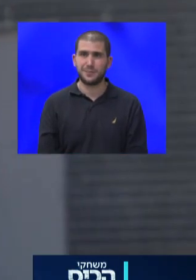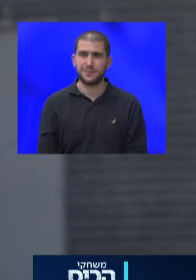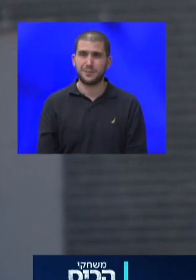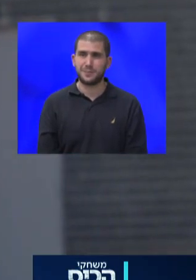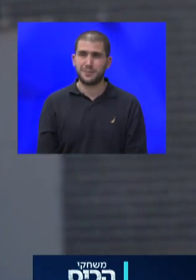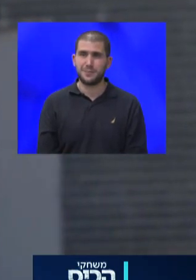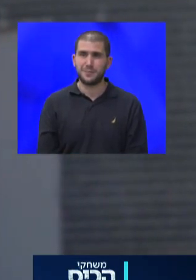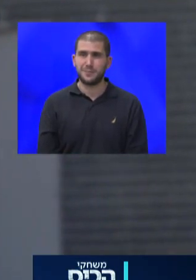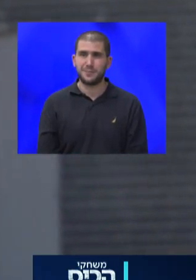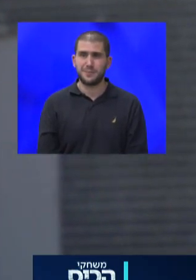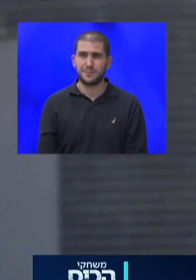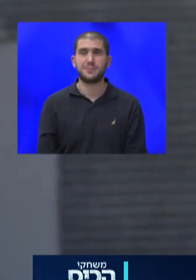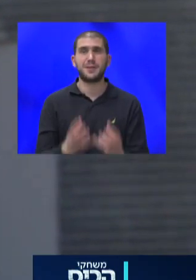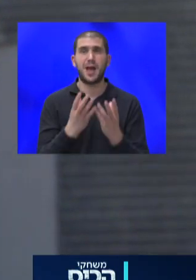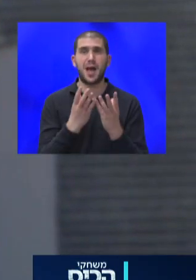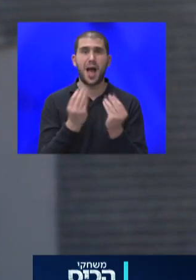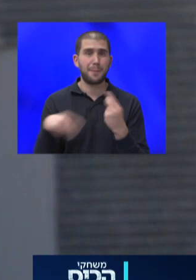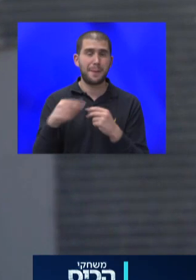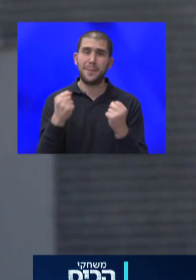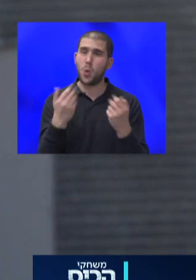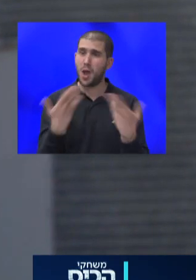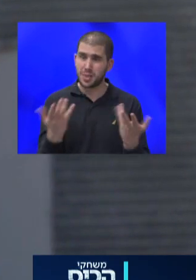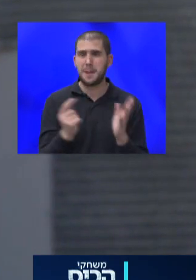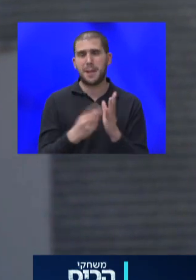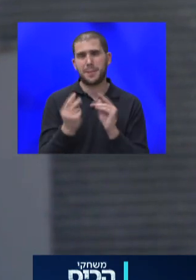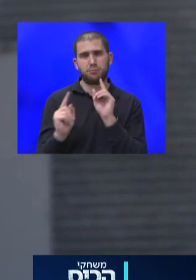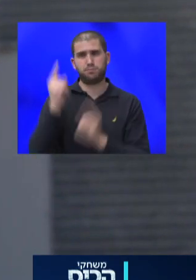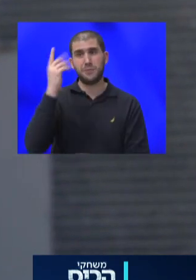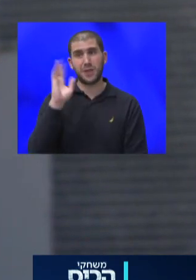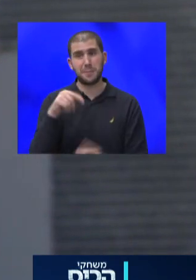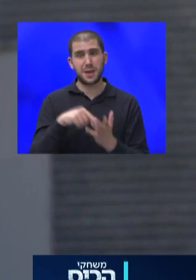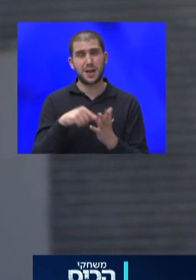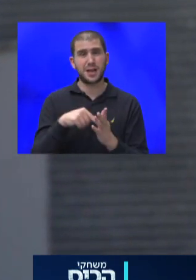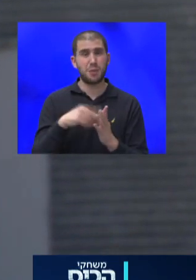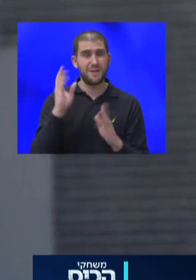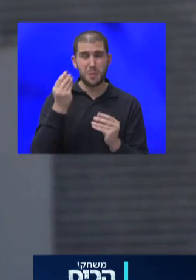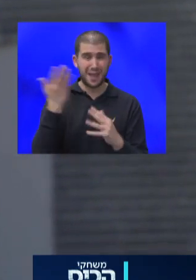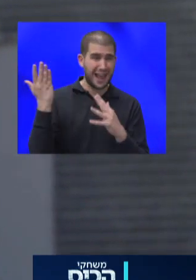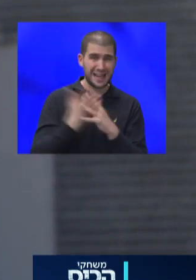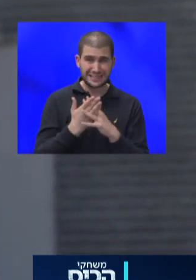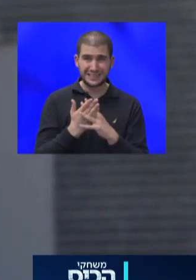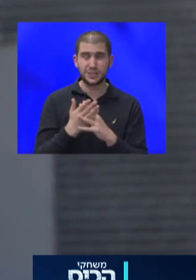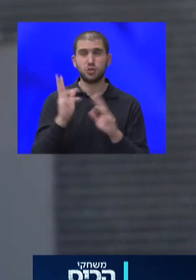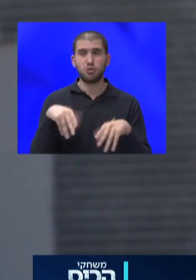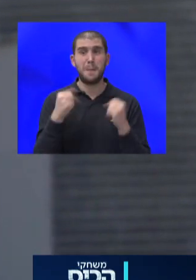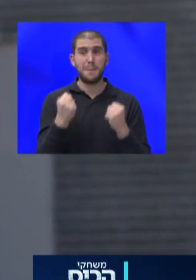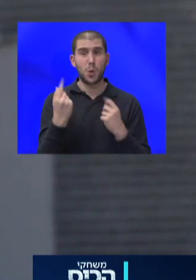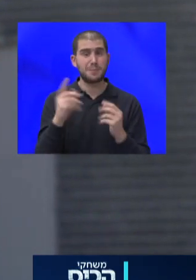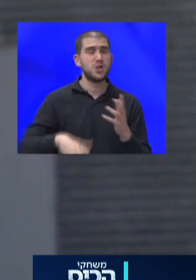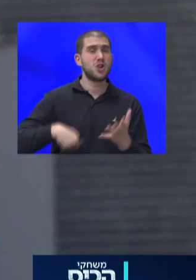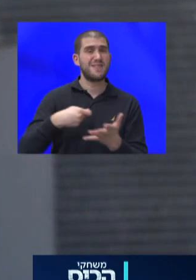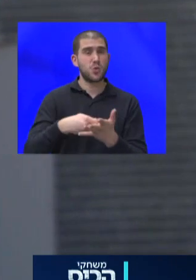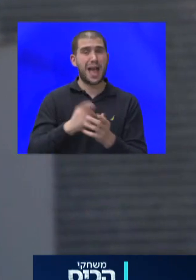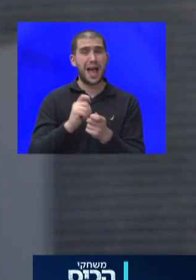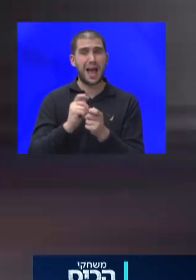המון אין להם ביטוח. בגלל המחיר, וגם כשחותכים את המחיר בחצי, שיש לך את הביטוח עם השתתפות עצמית, גם אנשים לא